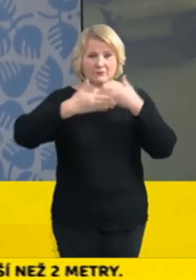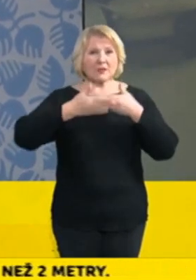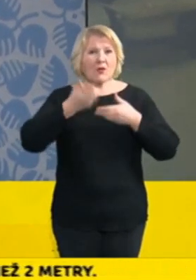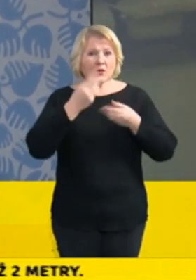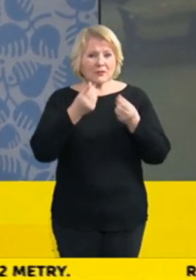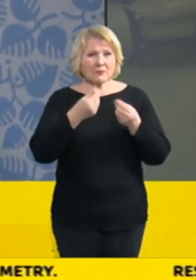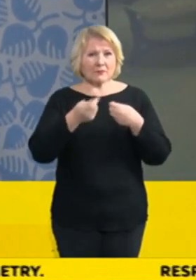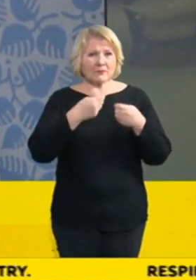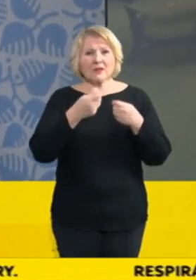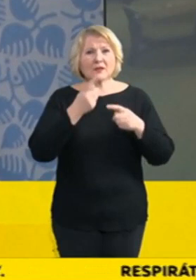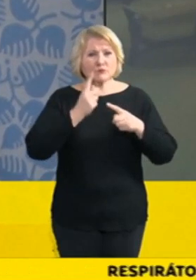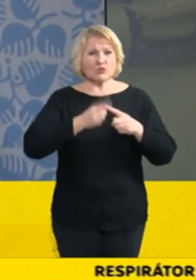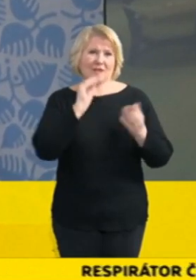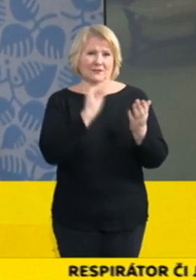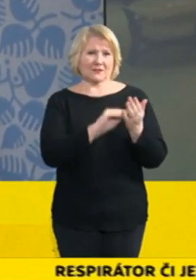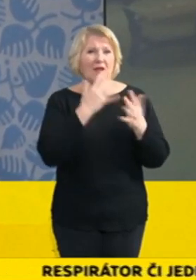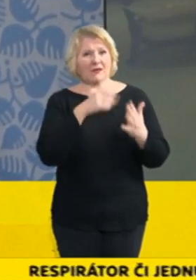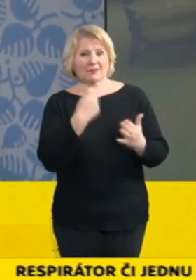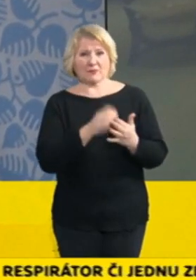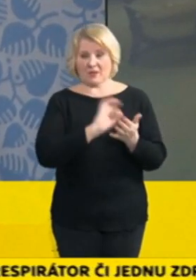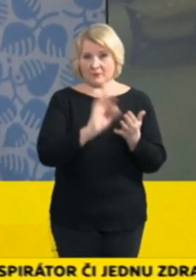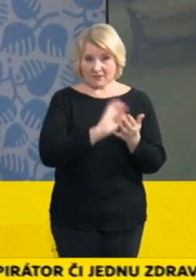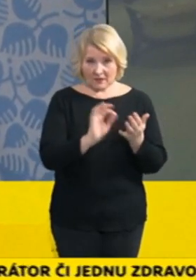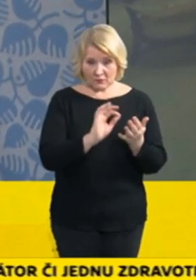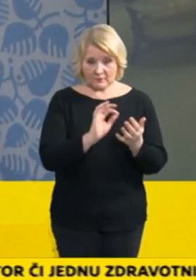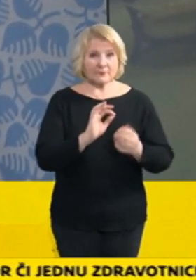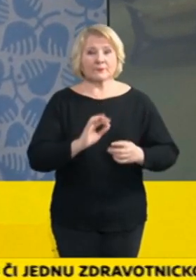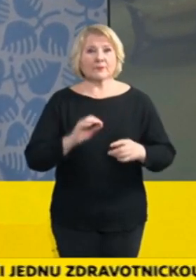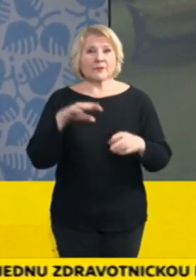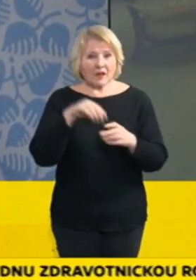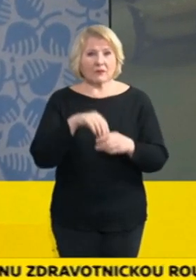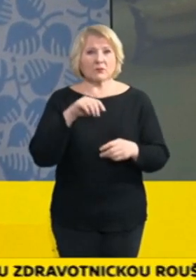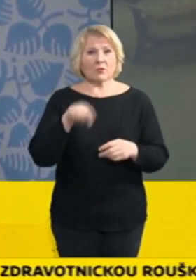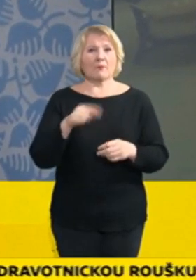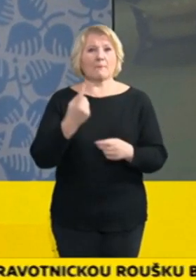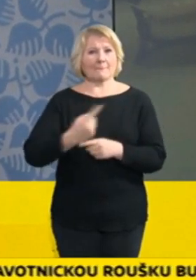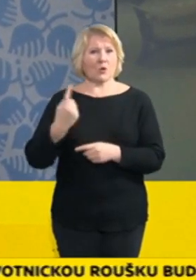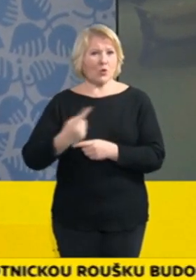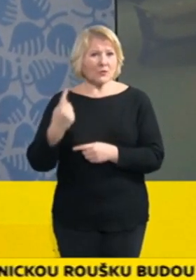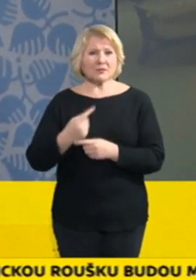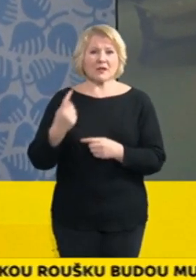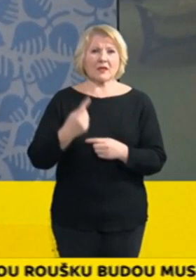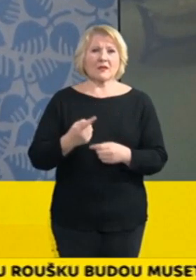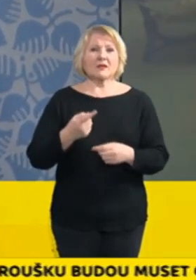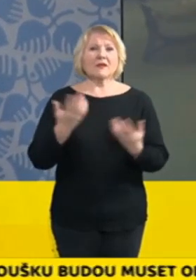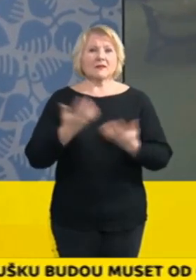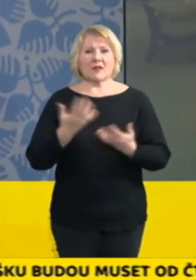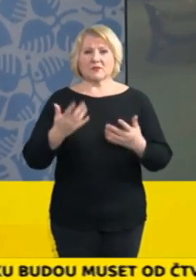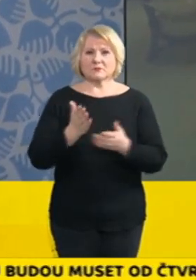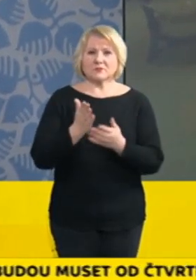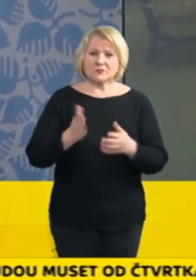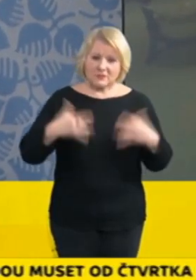je přesně definován v prodejnách, provozovnách služeb, zdravotnických